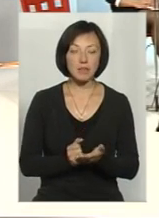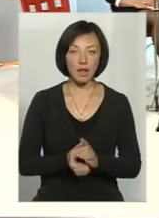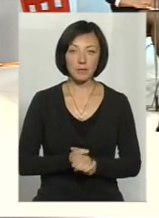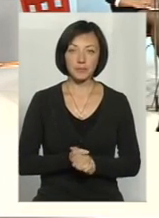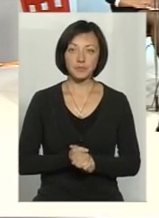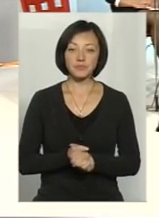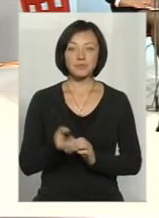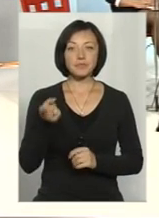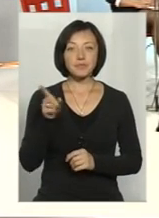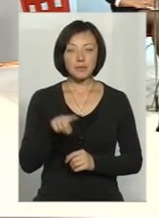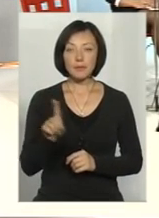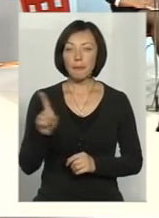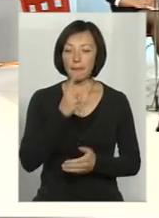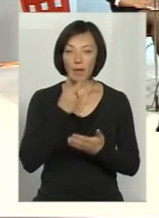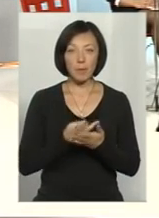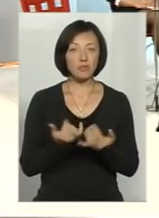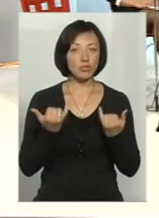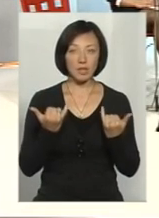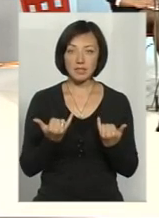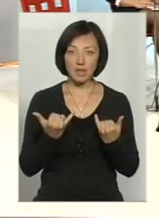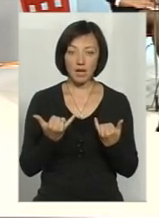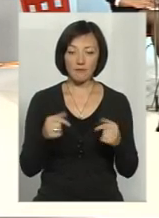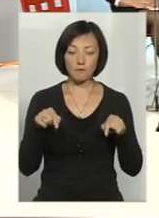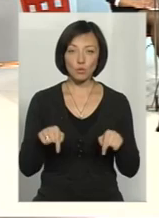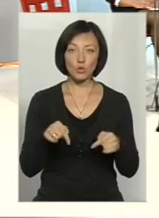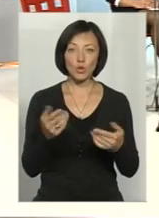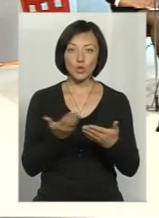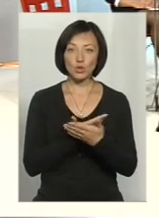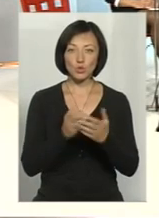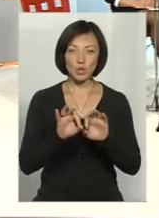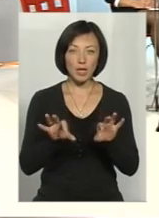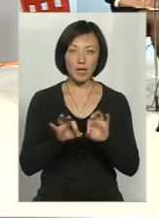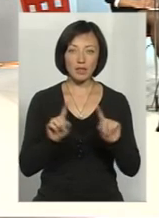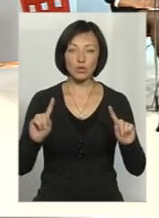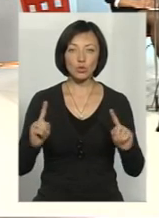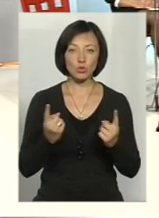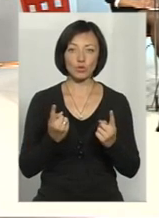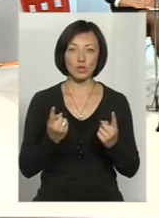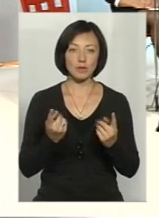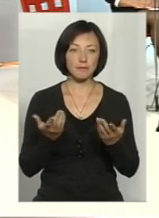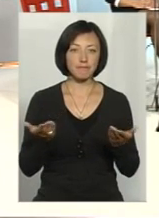Те, що бачила зараз в цьому сюжеті, звичайно, це дуже...